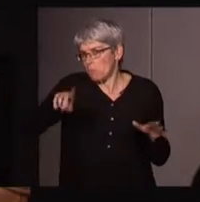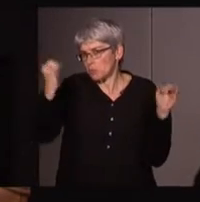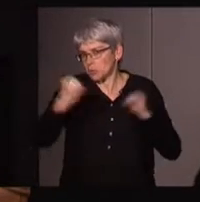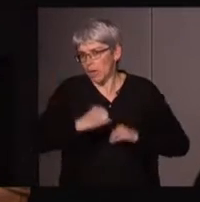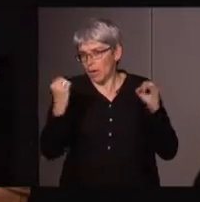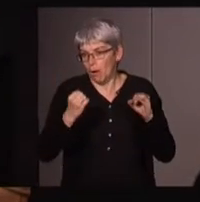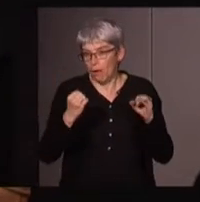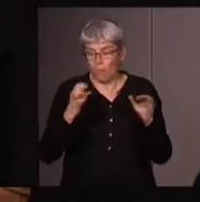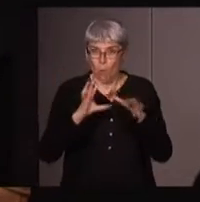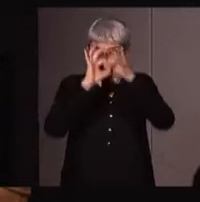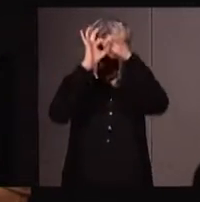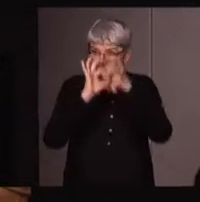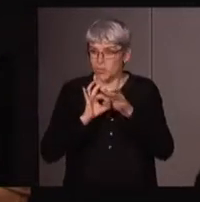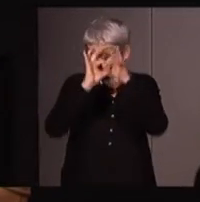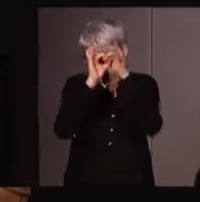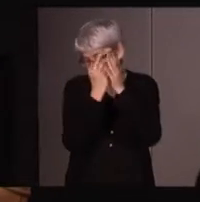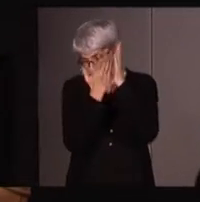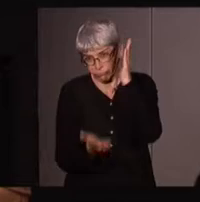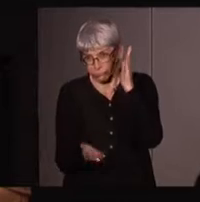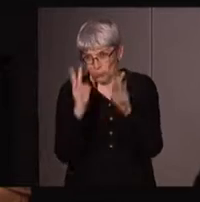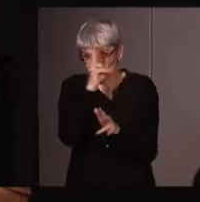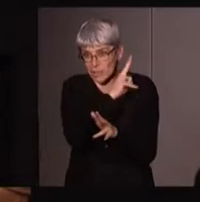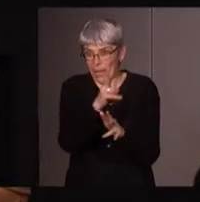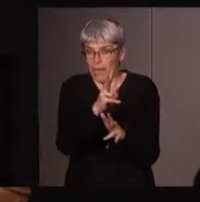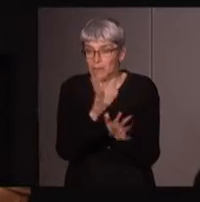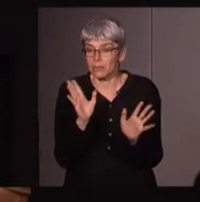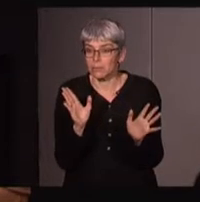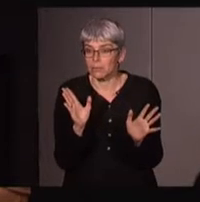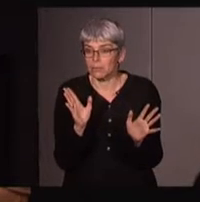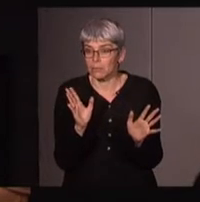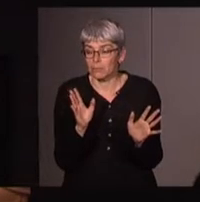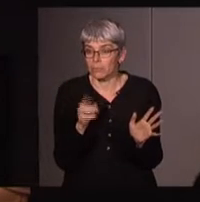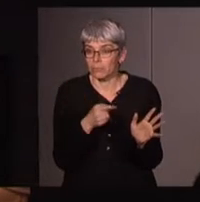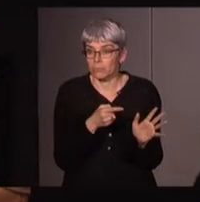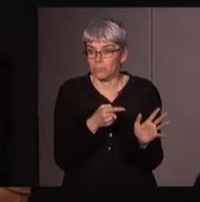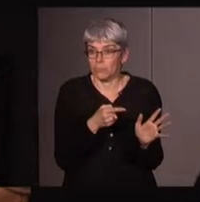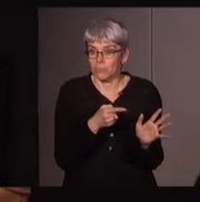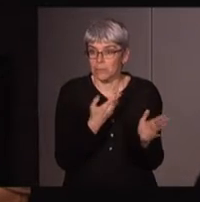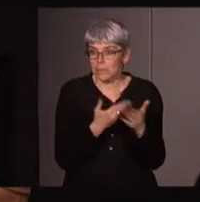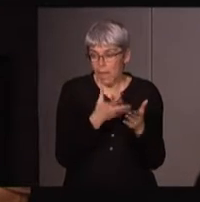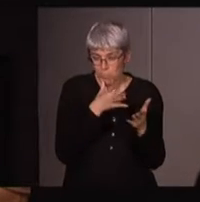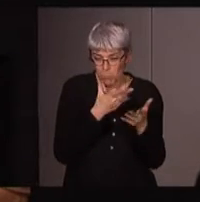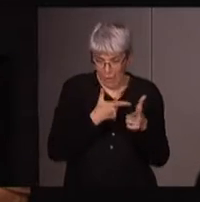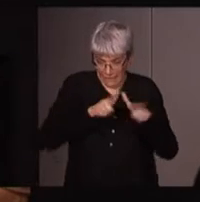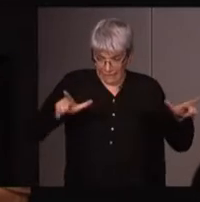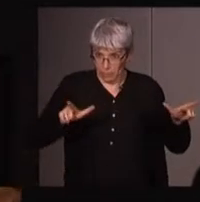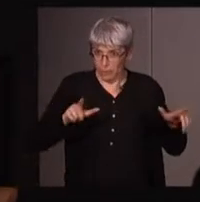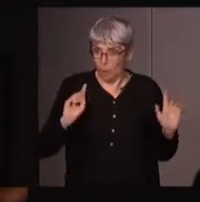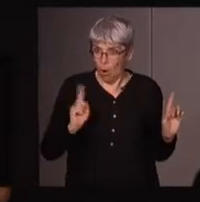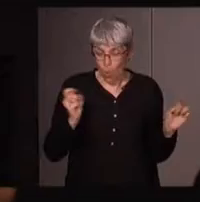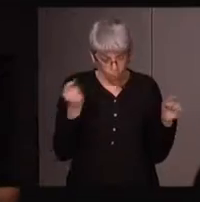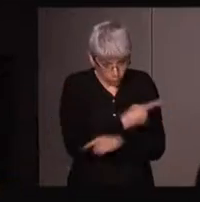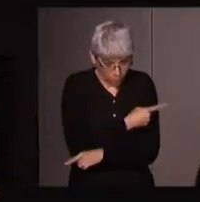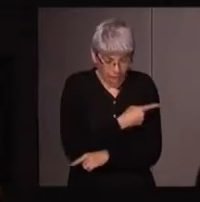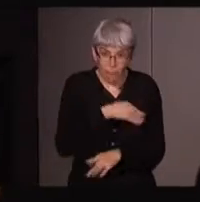toute forme de religion en général, ou en tout cas celle-ci en particulier, ne pourrait pas être un vecteur d'émancipation, mais serait nécessairement, on pourrait dire